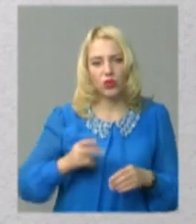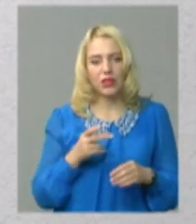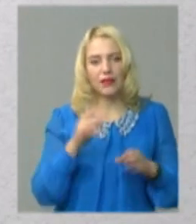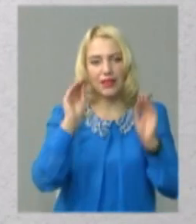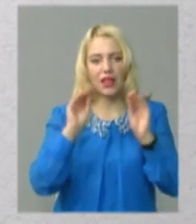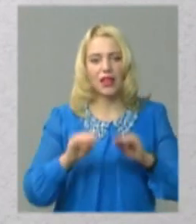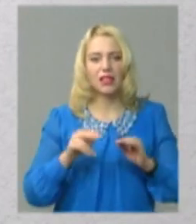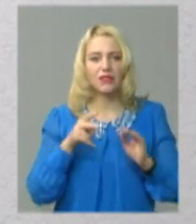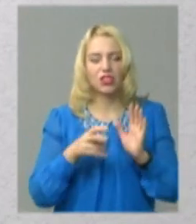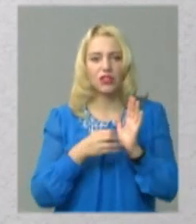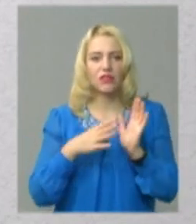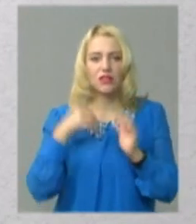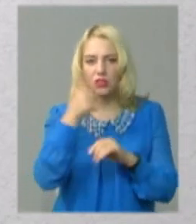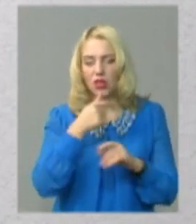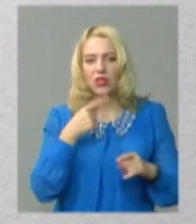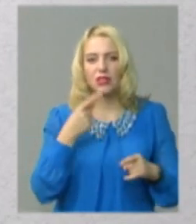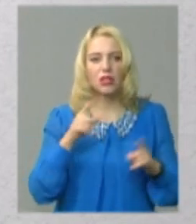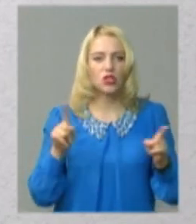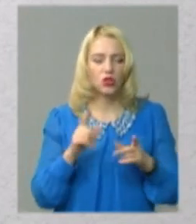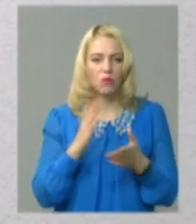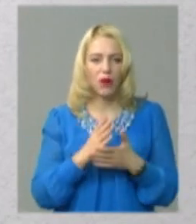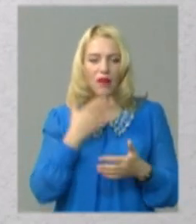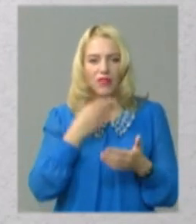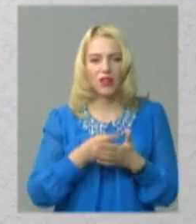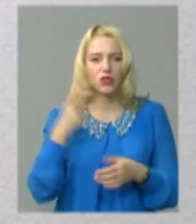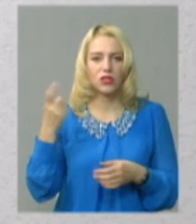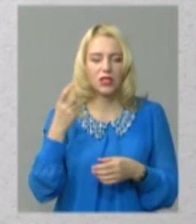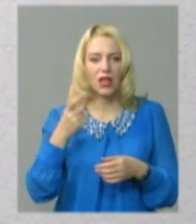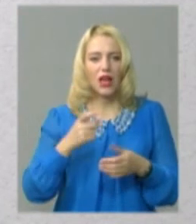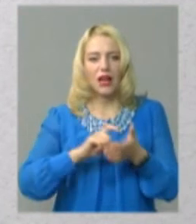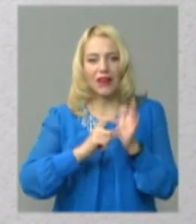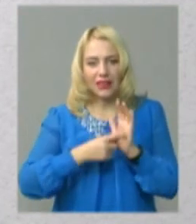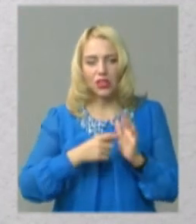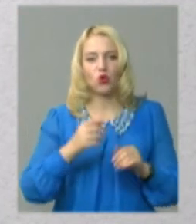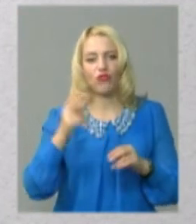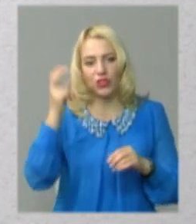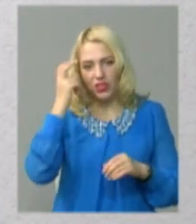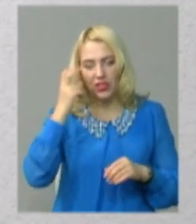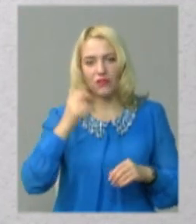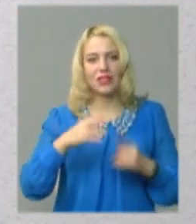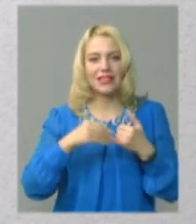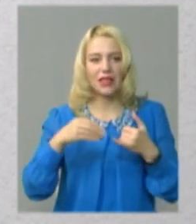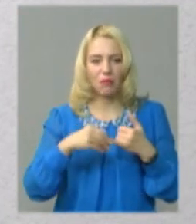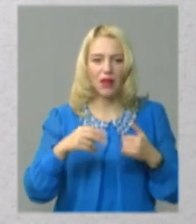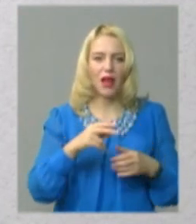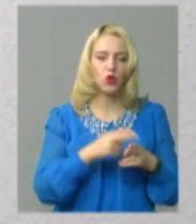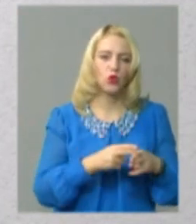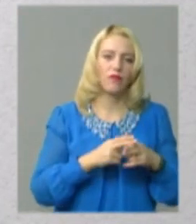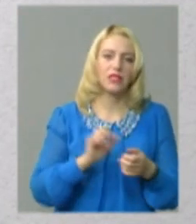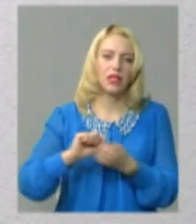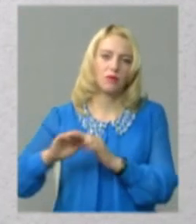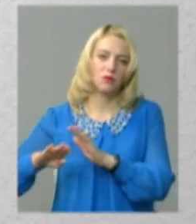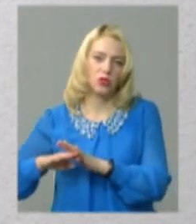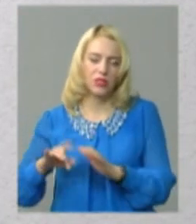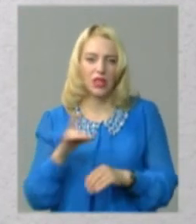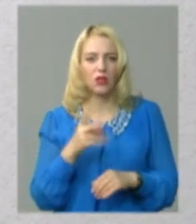рік вказано, що Ульяна Ткаченко має у власності квартиру у Києві, земельні ділянки у Дунаєвацькому і Каменесподільському